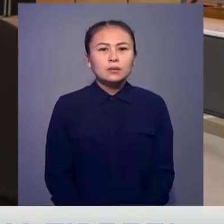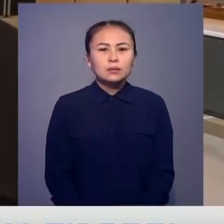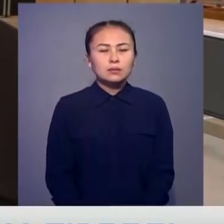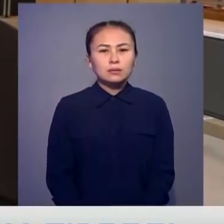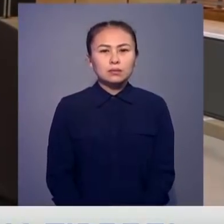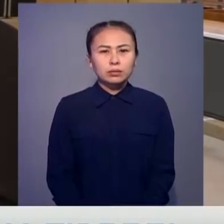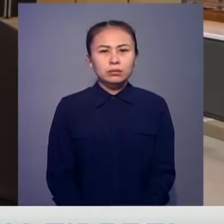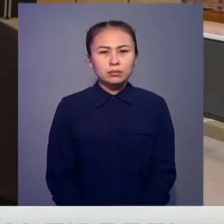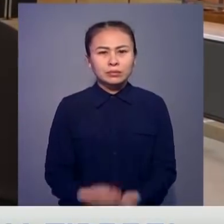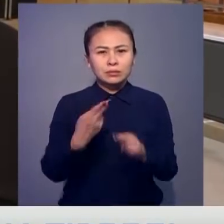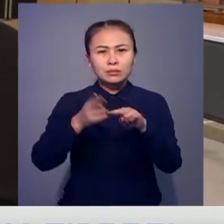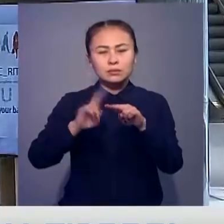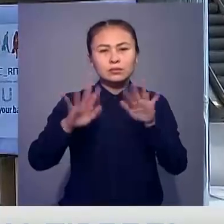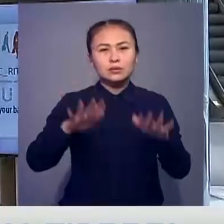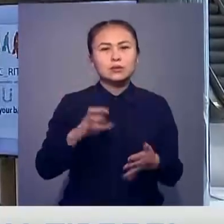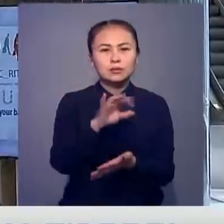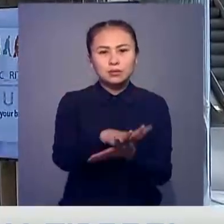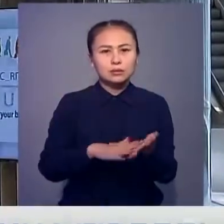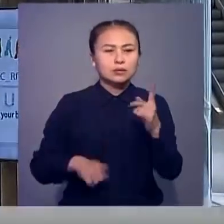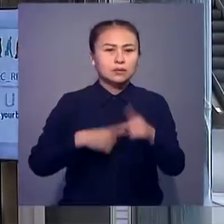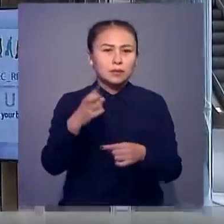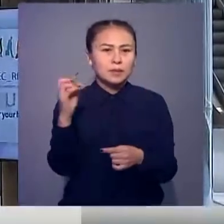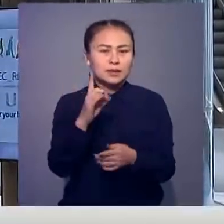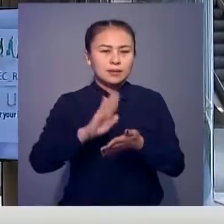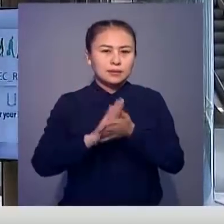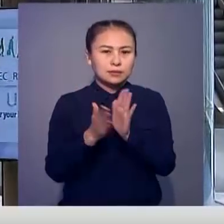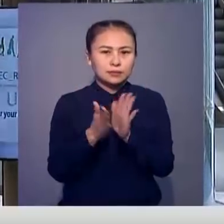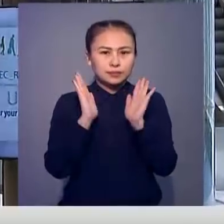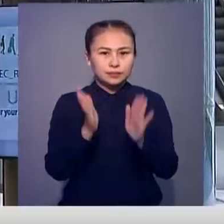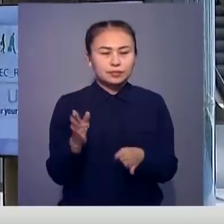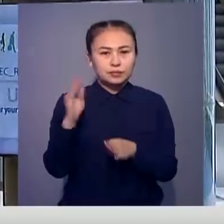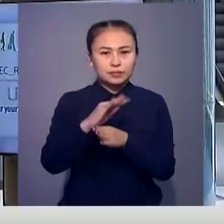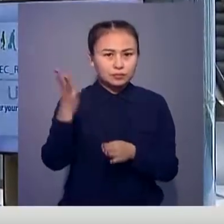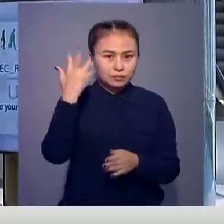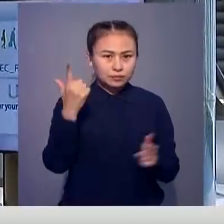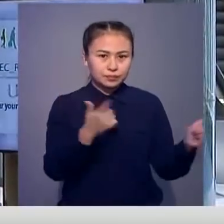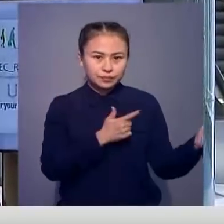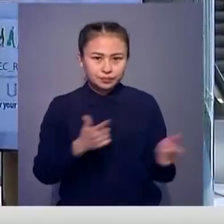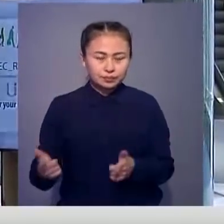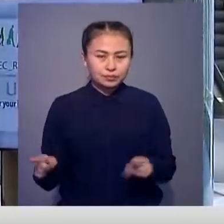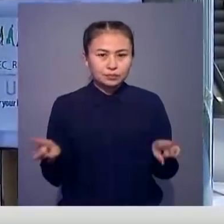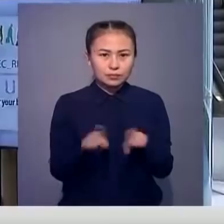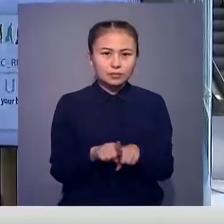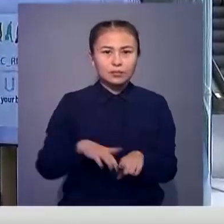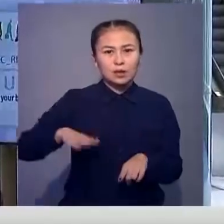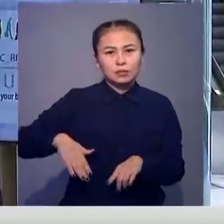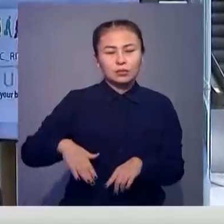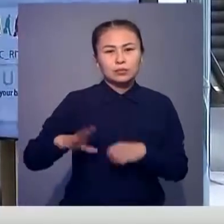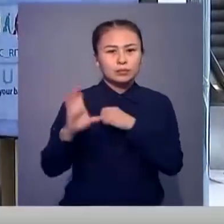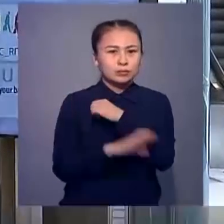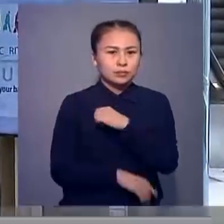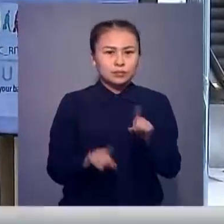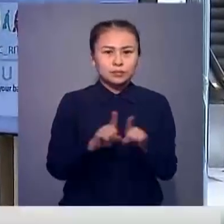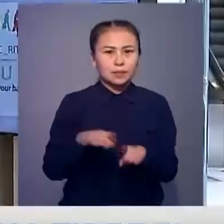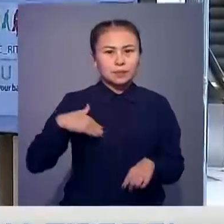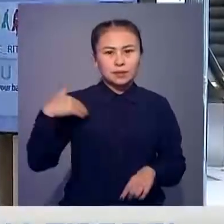Менің ойымша, Ұлы Британия одақтан келісімсіз шығады. Себебі біз келісімге қол жеткізгеніміз бен, оның арты ештенеге әкелмеді.